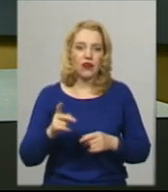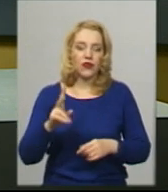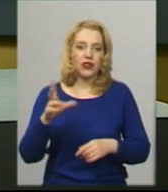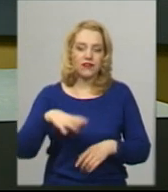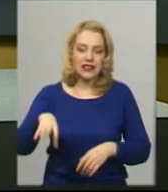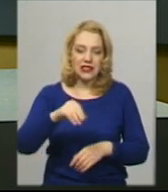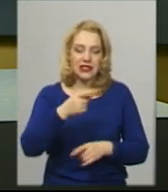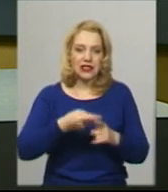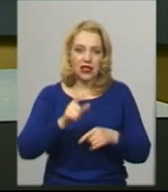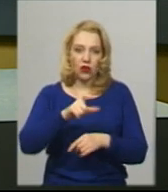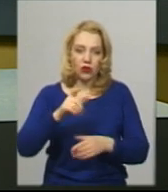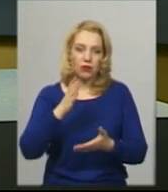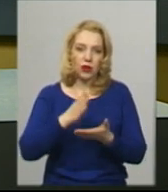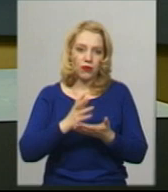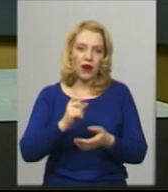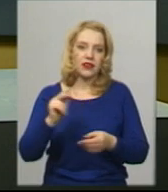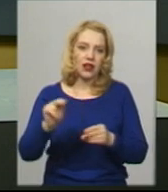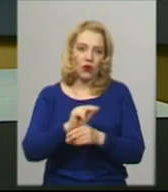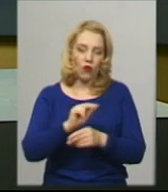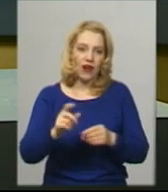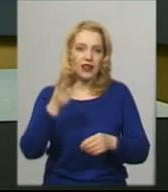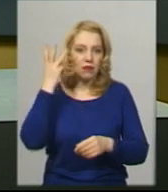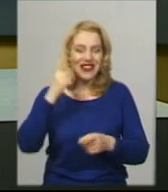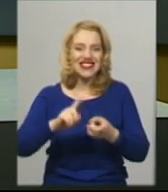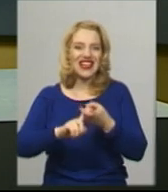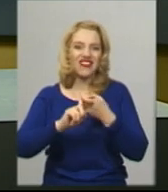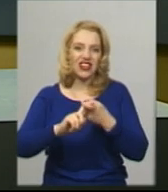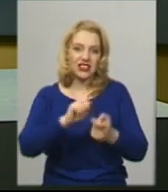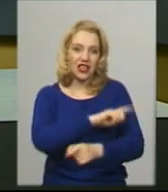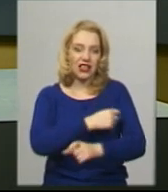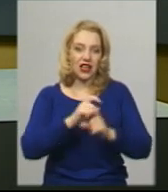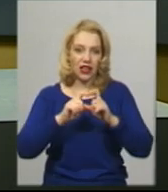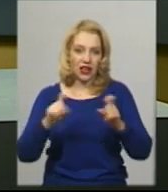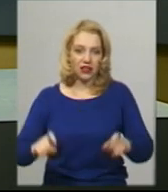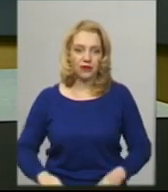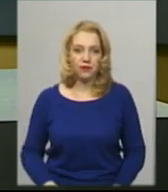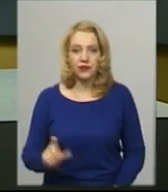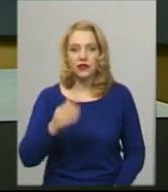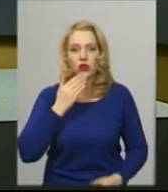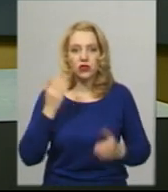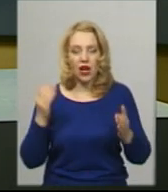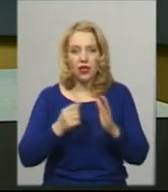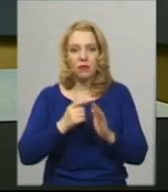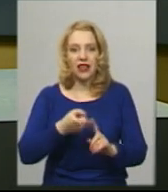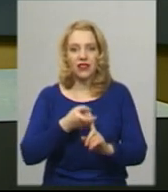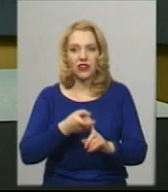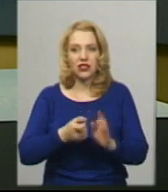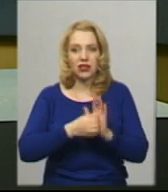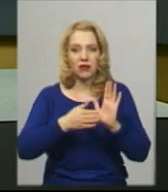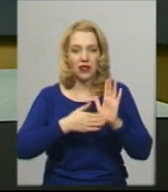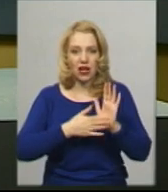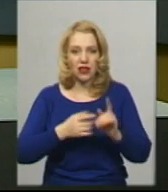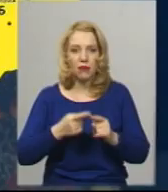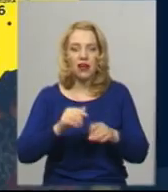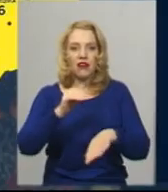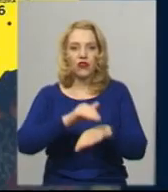лікуванні у Хмельницькій інфекційній лікарні. За останніми офіційними даними, Центр громадського здоров'я України фіксує